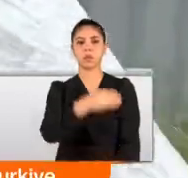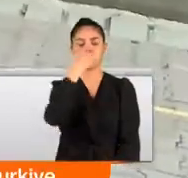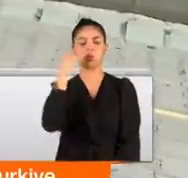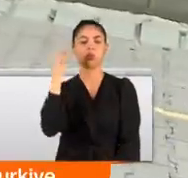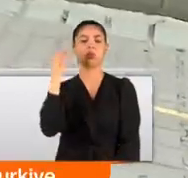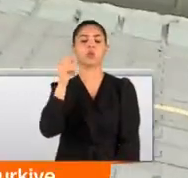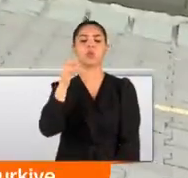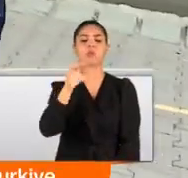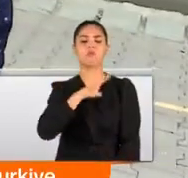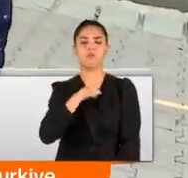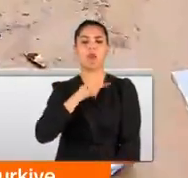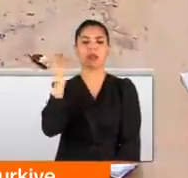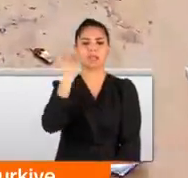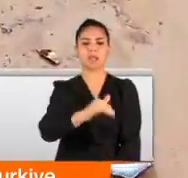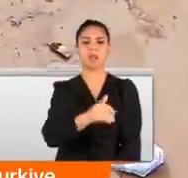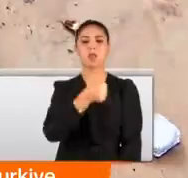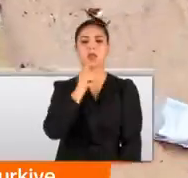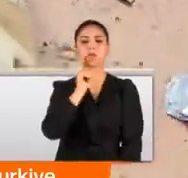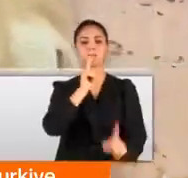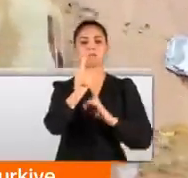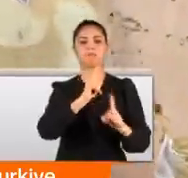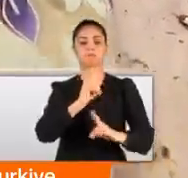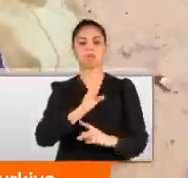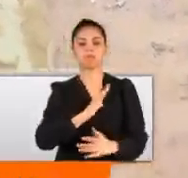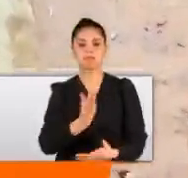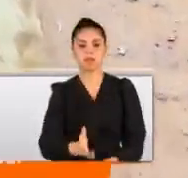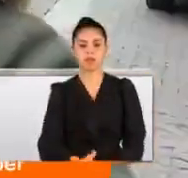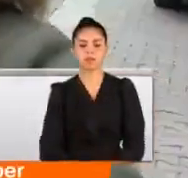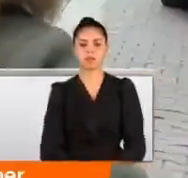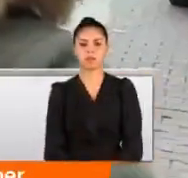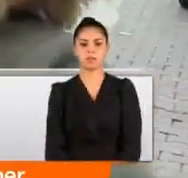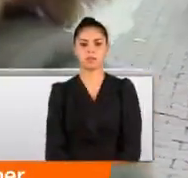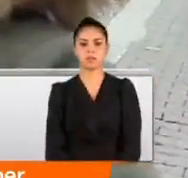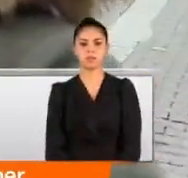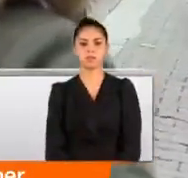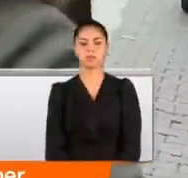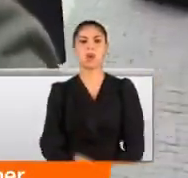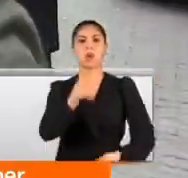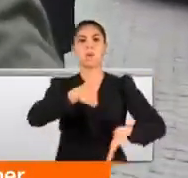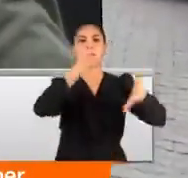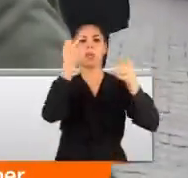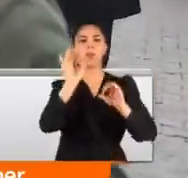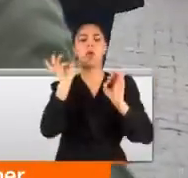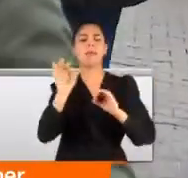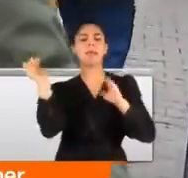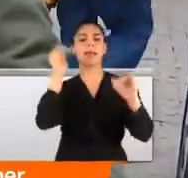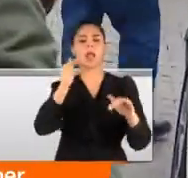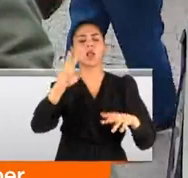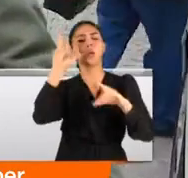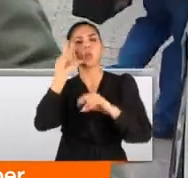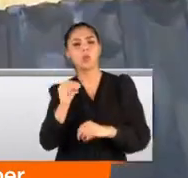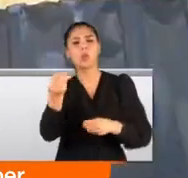Tinerjiler falan gelip gidiyor. Burada mı kalıyorsunuz? Oraları mesken tutmuşlar. Yatıyorlar,